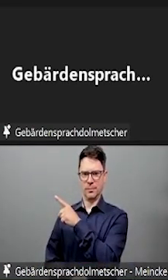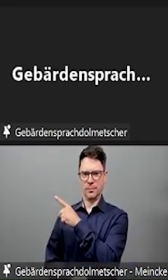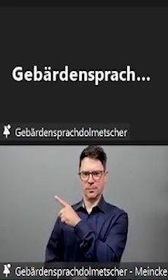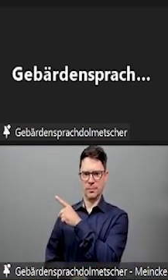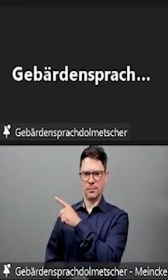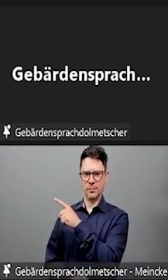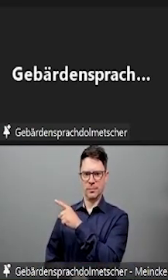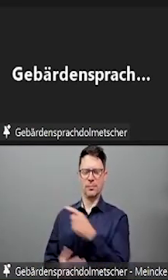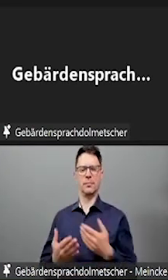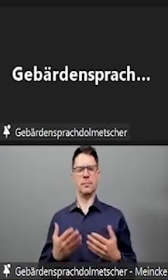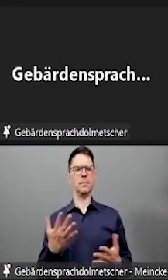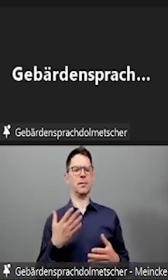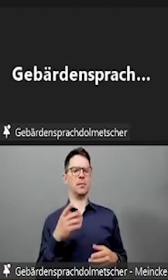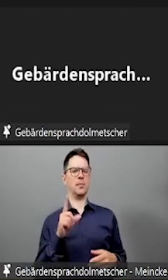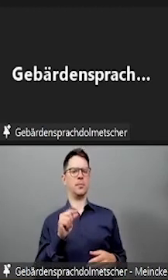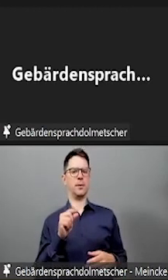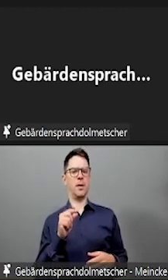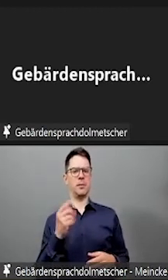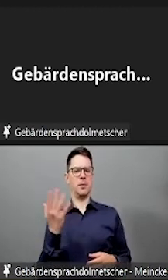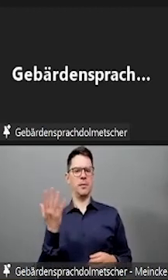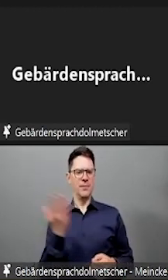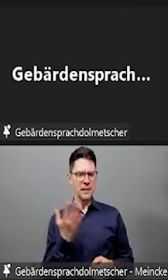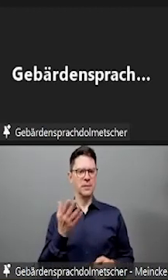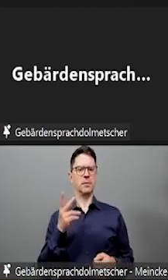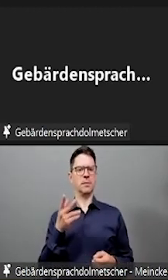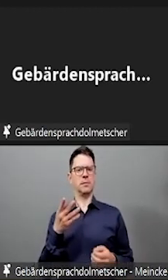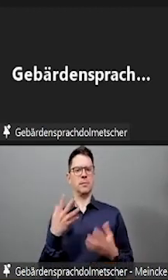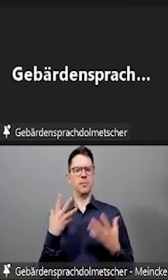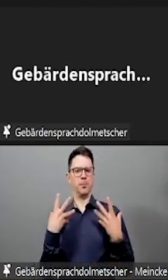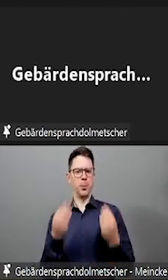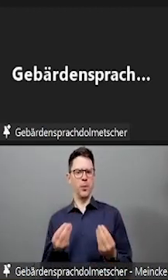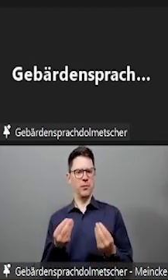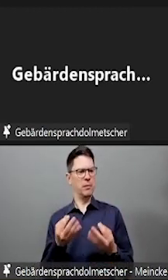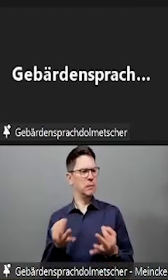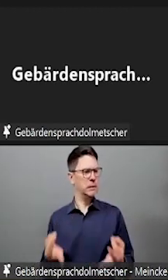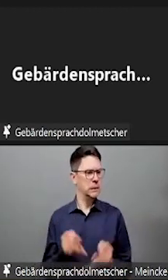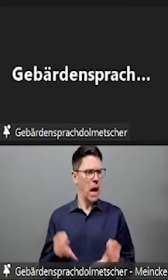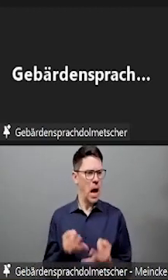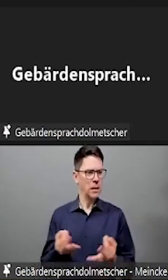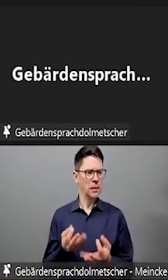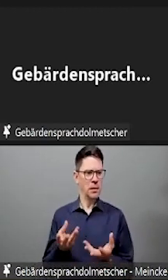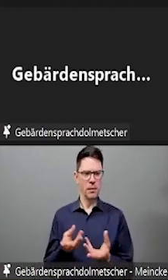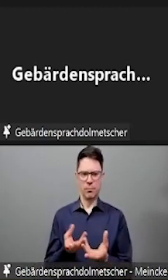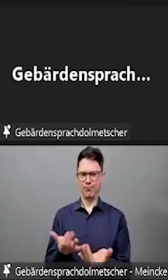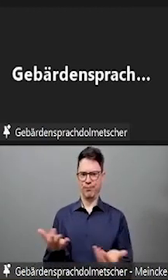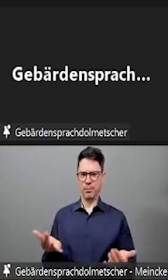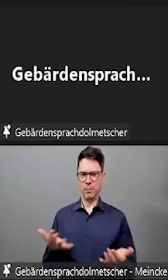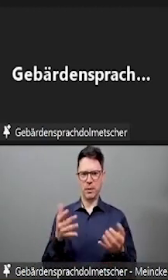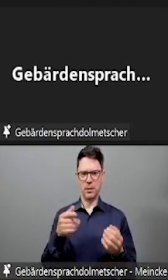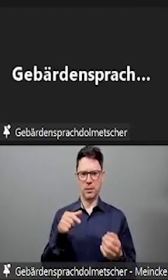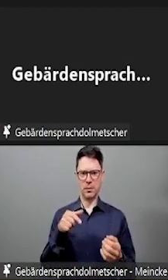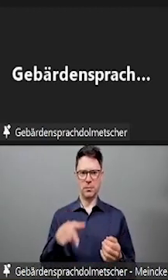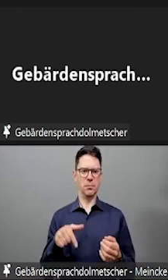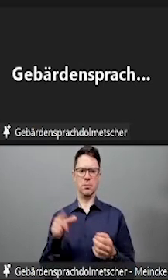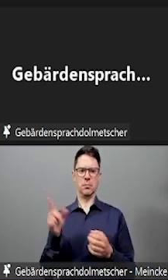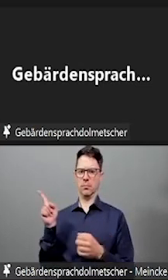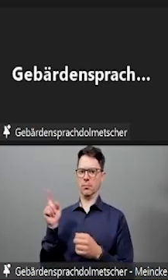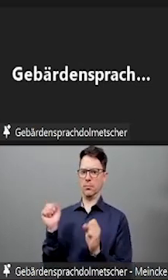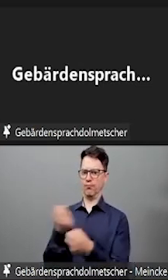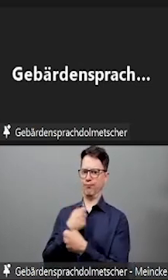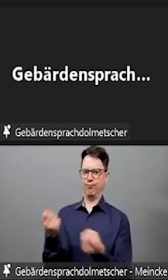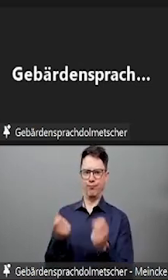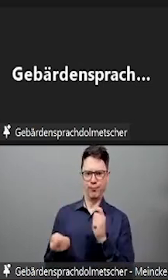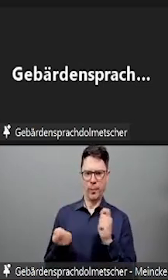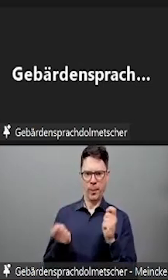Bereich auch die Prüfungs und Aufgabenformate. Bei den organisatorischen Bedingungen geht es sowohl um örtliche und